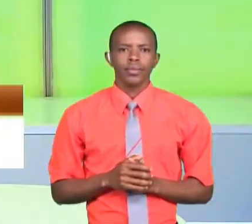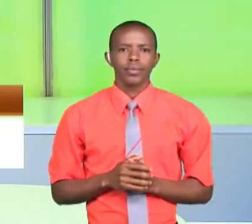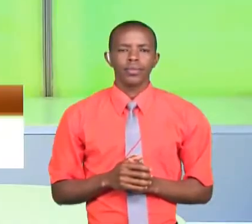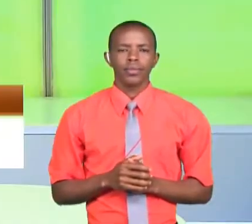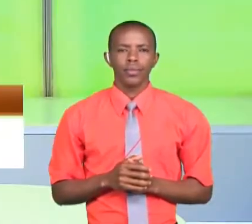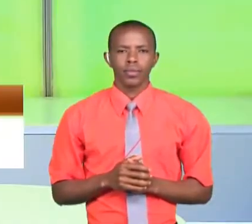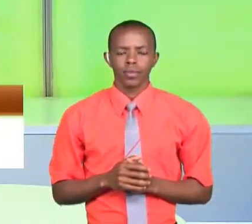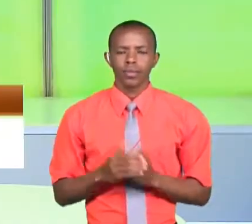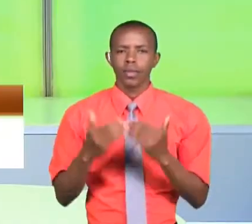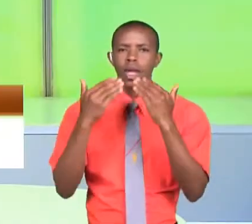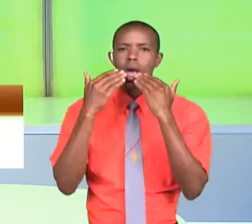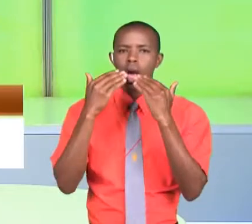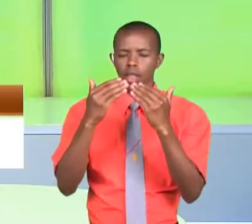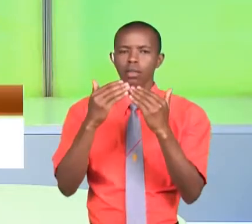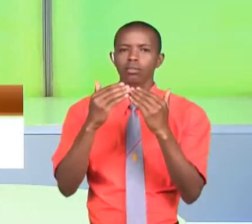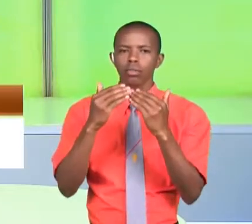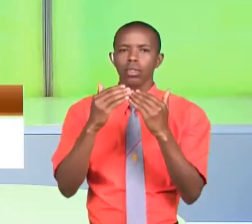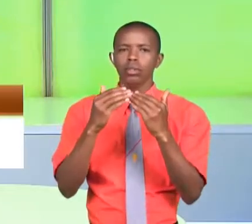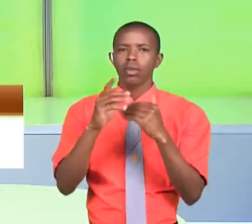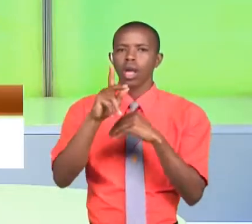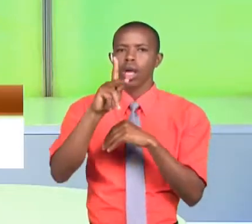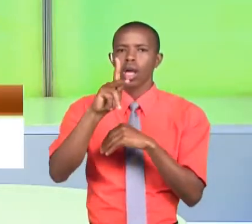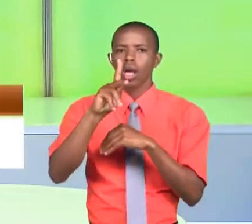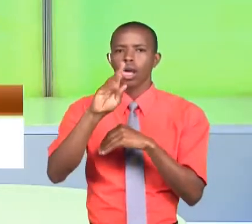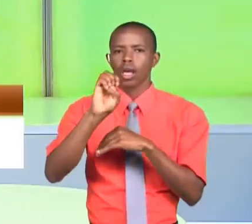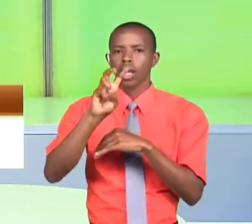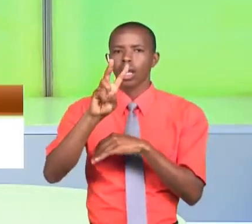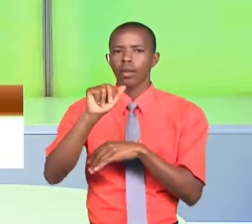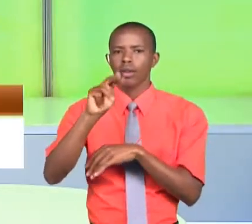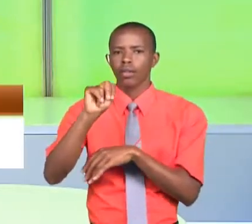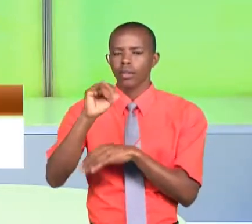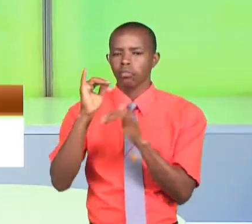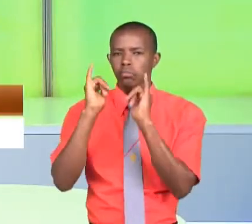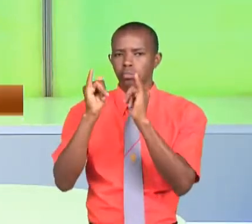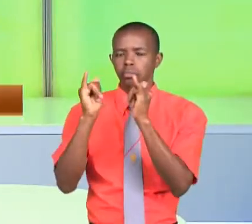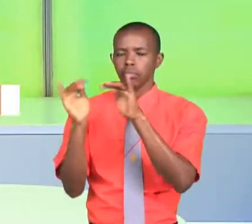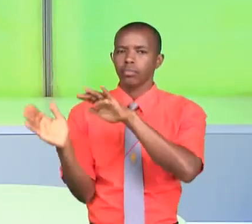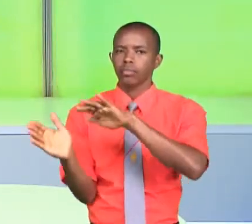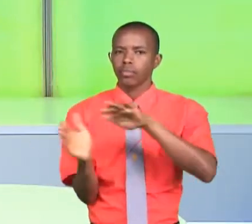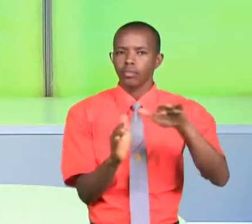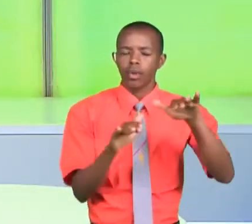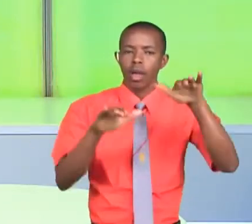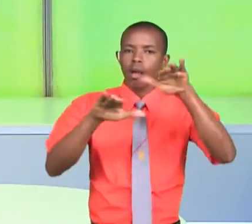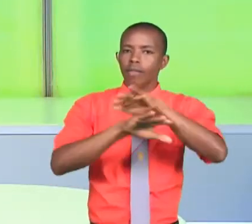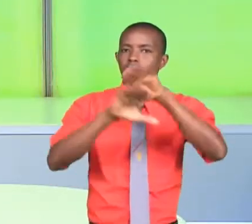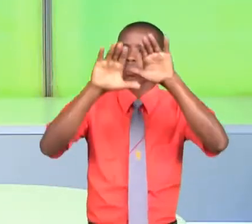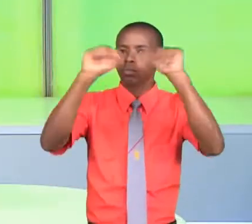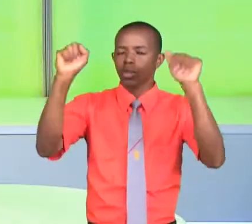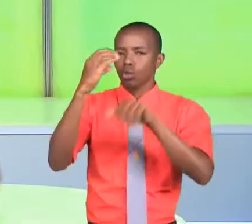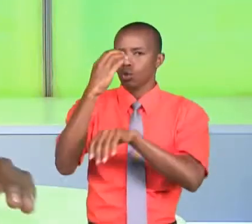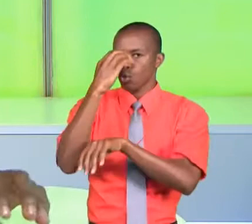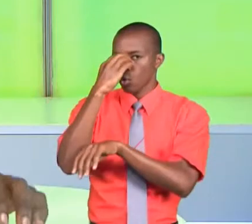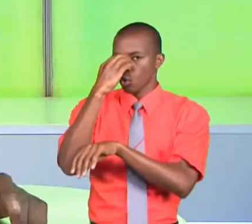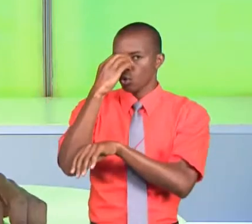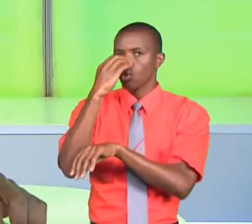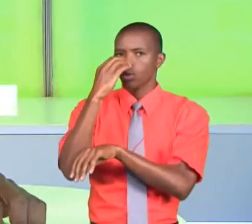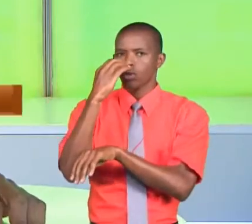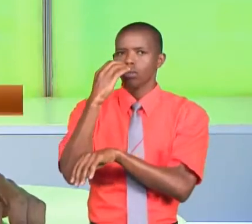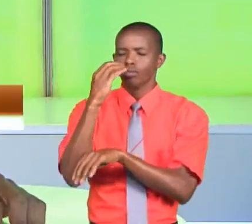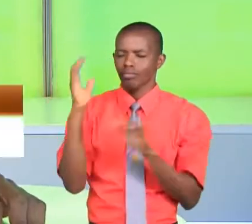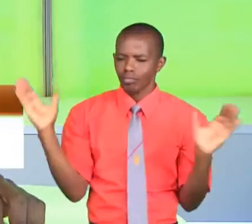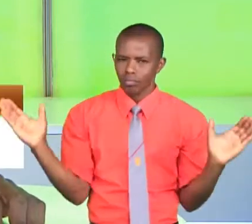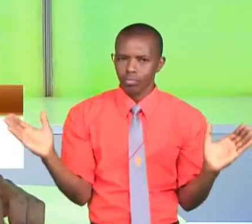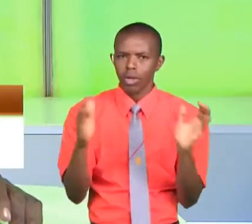Shukon sana mwenzangu unyakundi Kelvin Kwa tarifa iyo Kuingine konaibu warais William Ruto Hamewaimiza viongozi